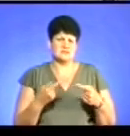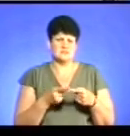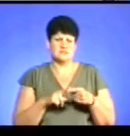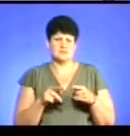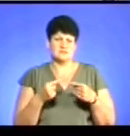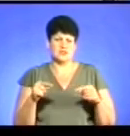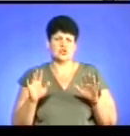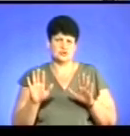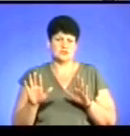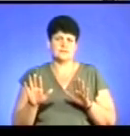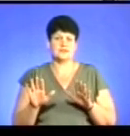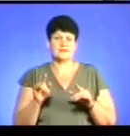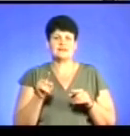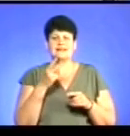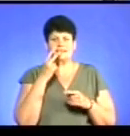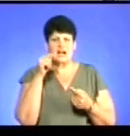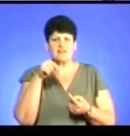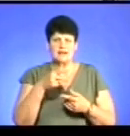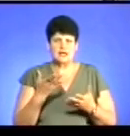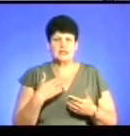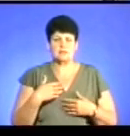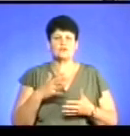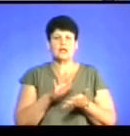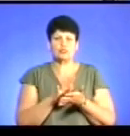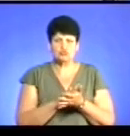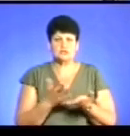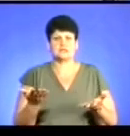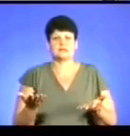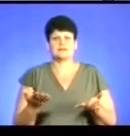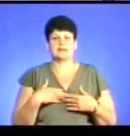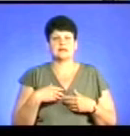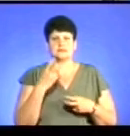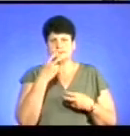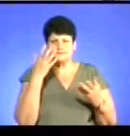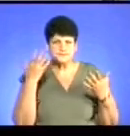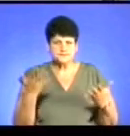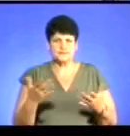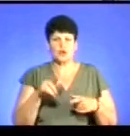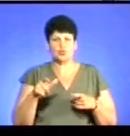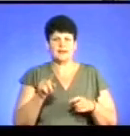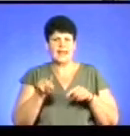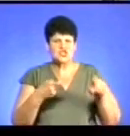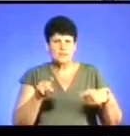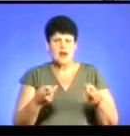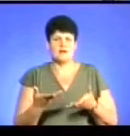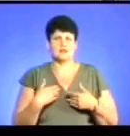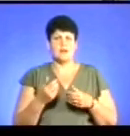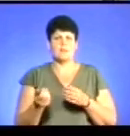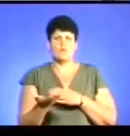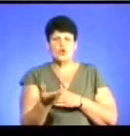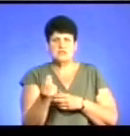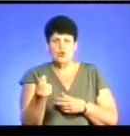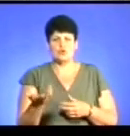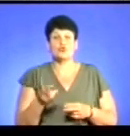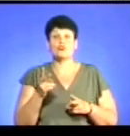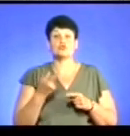це, вони не так виглядають, як ми. Вони брудні, вони неприємно пахнуть, вони до людей чіпляються, вони просять гроші. Ну, тобто,